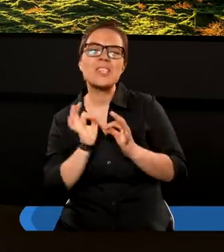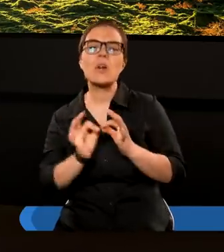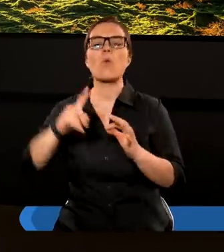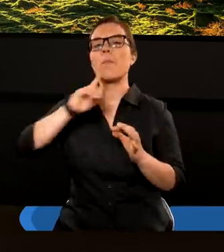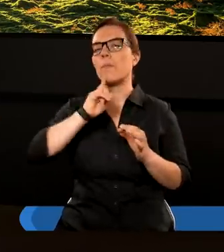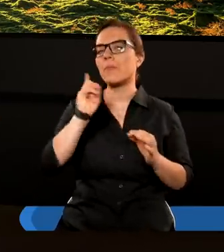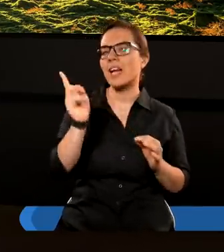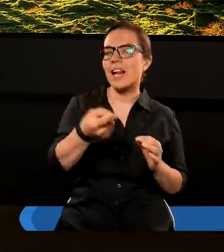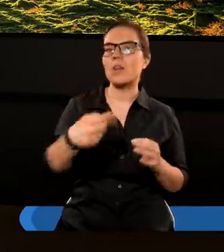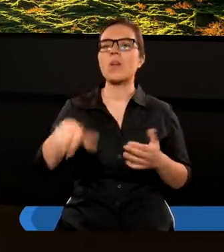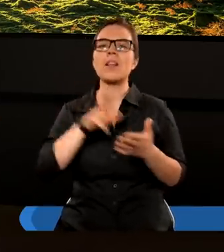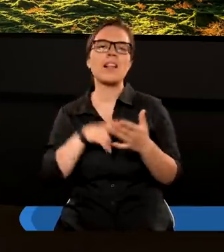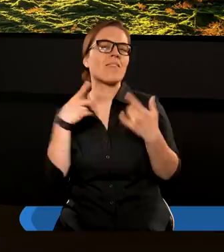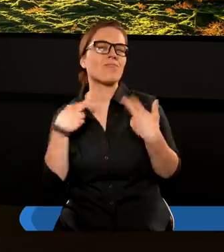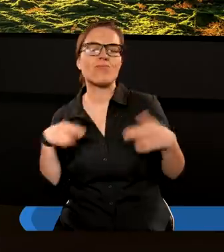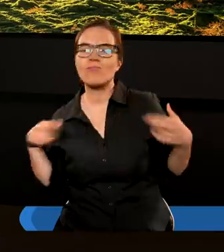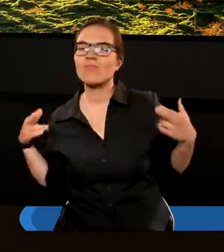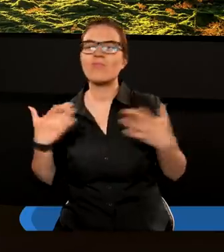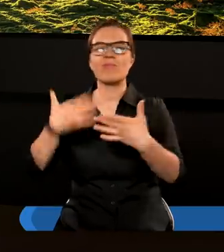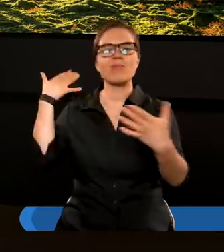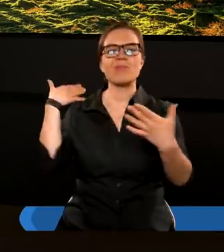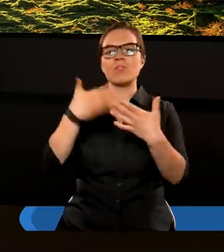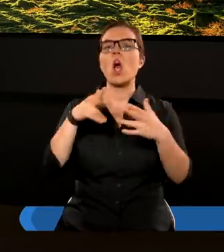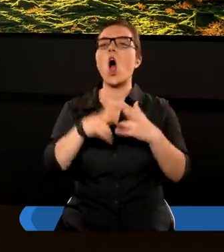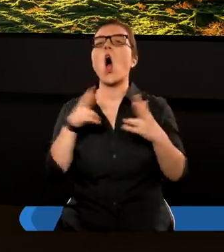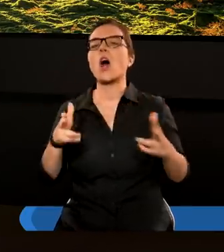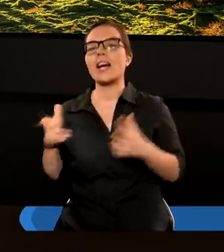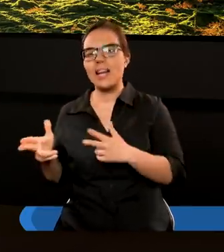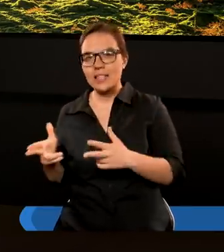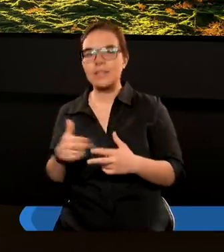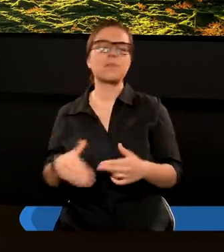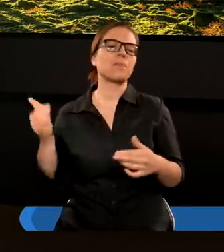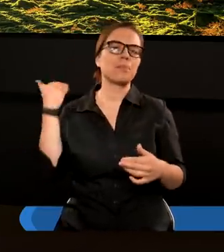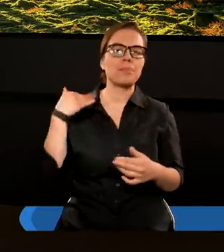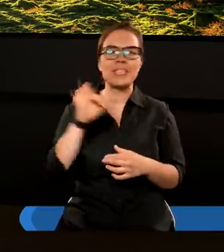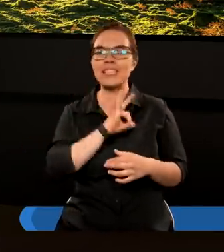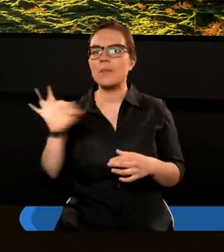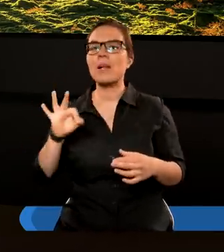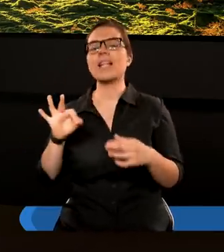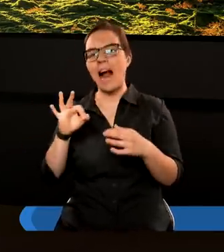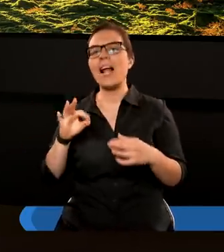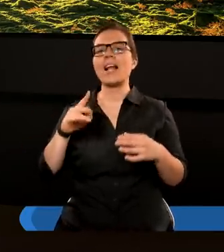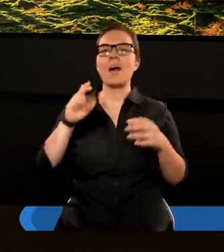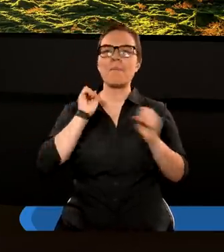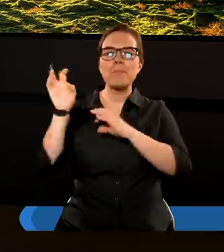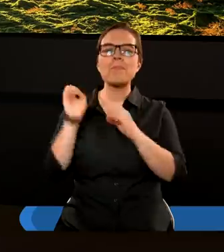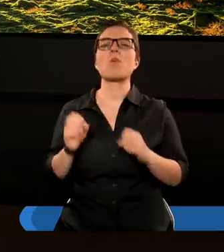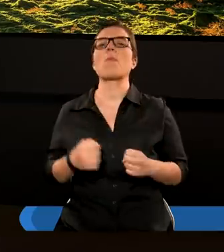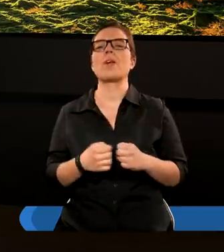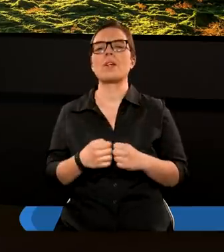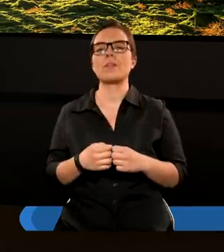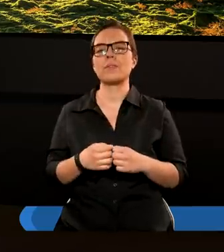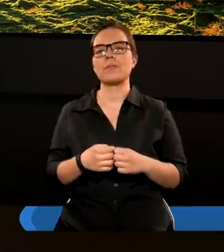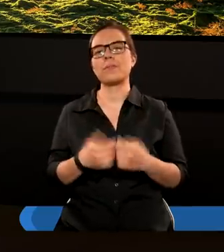na różne okresy. Było specjalne przesłanie, powiedzmy,